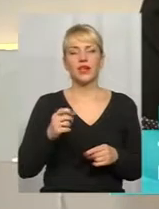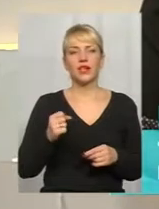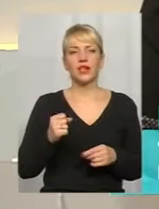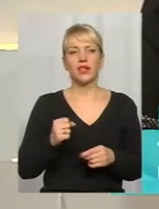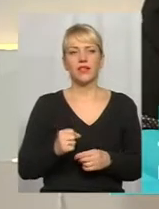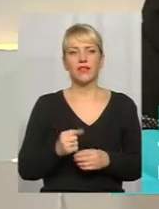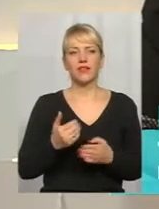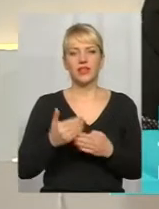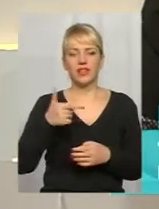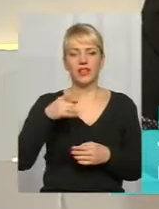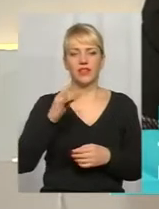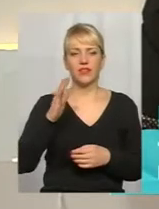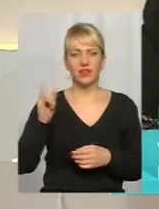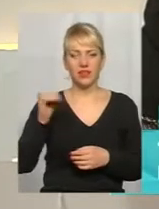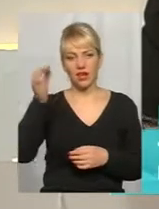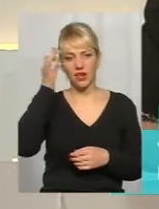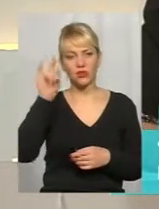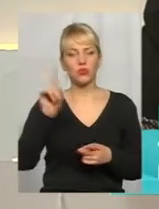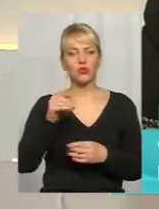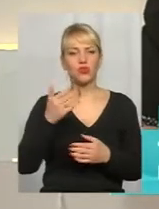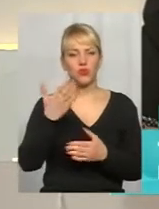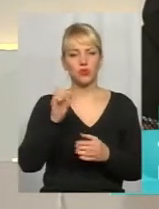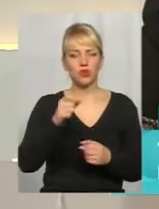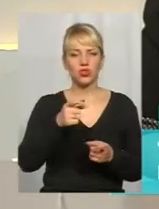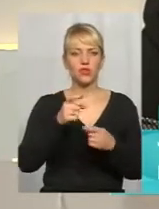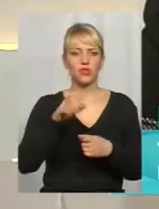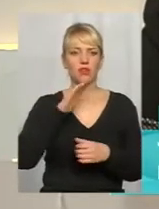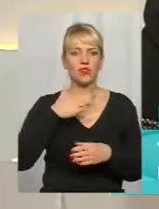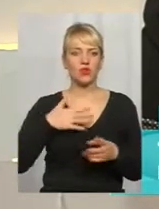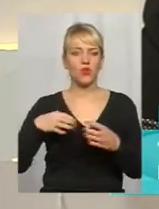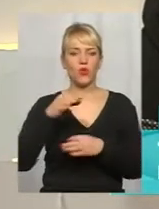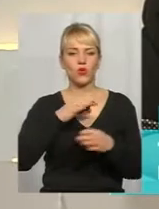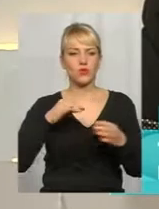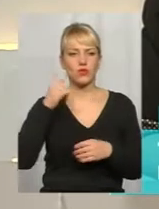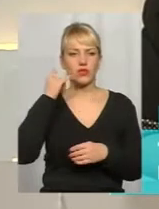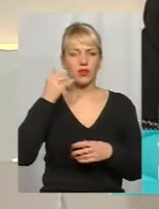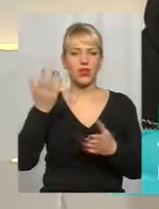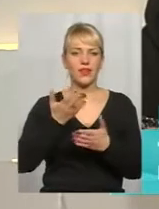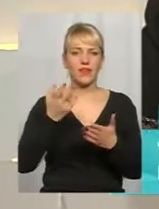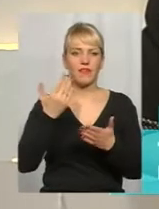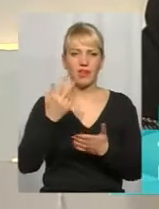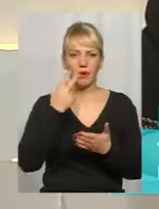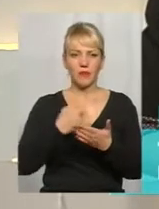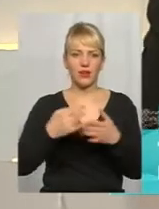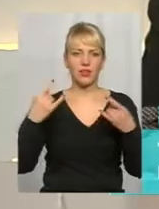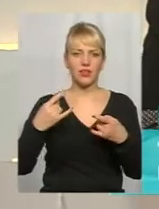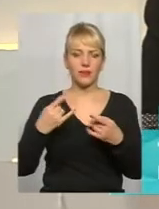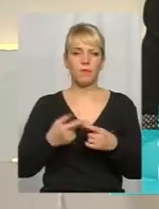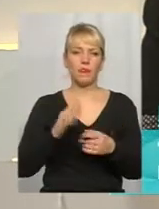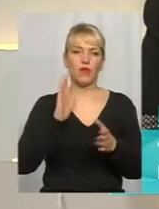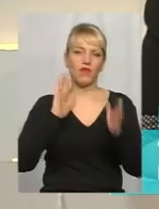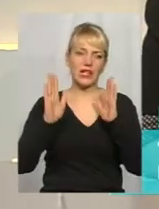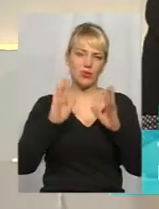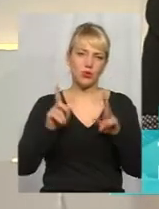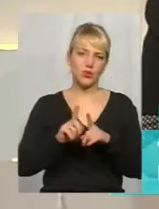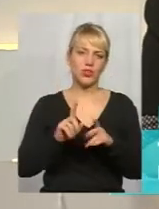вірусних інфекцій. Також нагадую, що ви можете долучитись до розмови за телефонами, які бачите на екрані, а також у мережі Фейсбук ставте свої